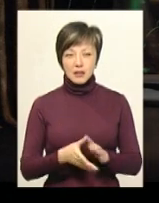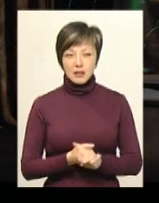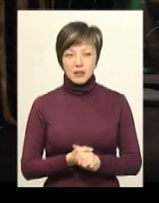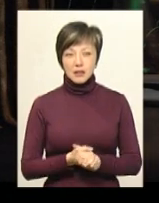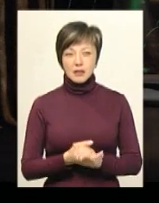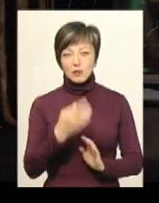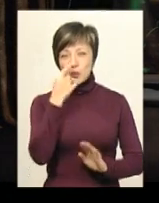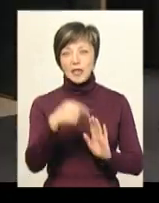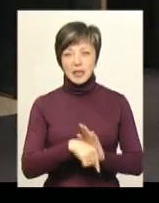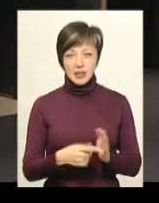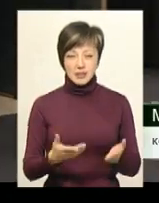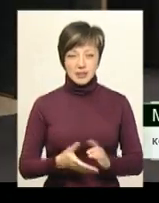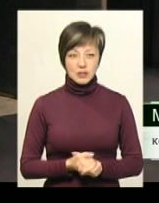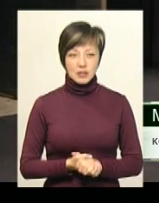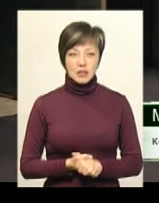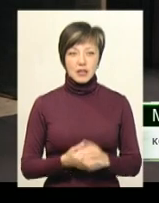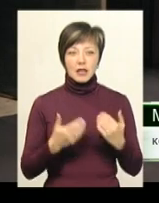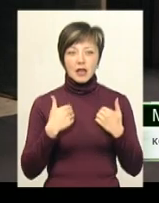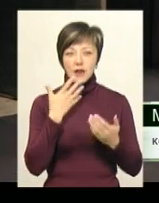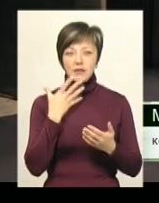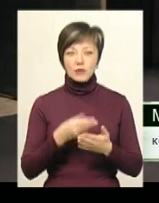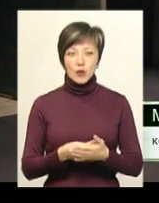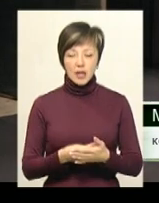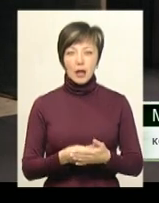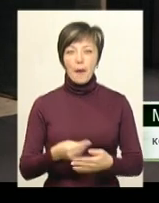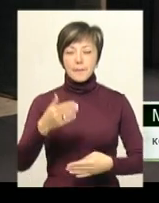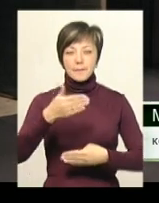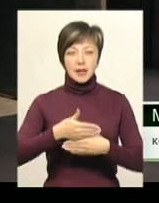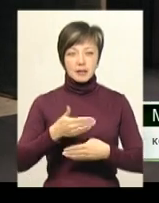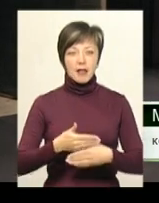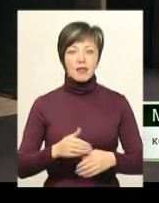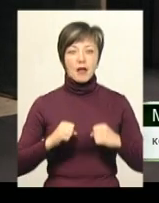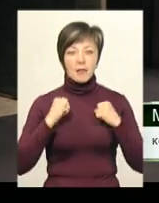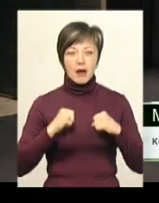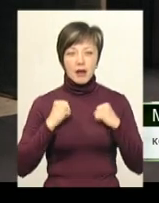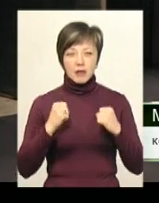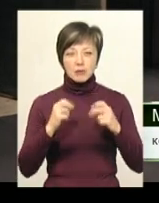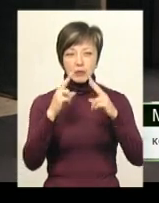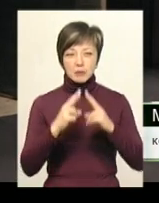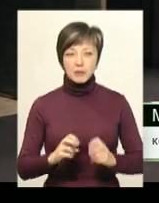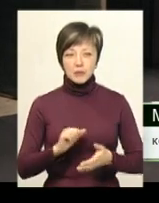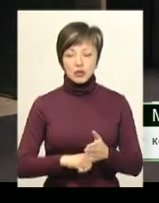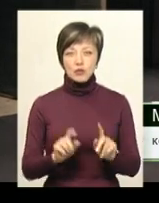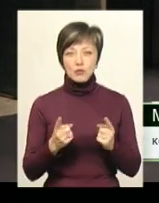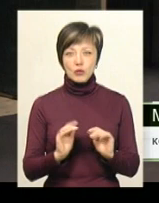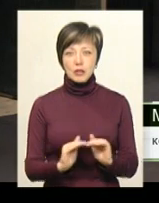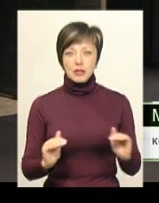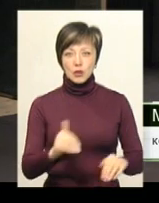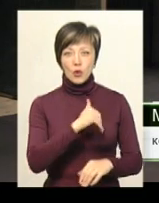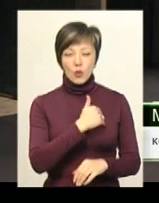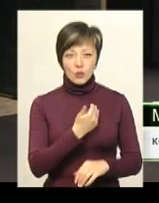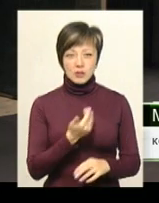чому ти тут ісеш?» «Я в своїй п'єсі намагалась проаналізувати причину, чому діти хочуть